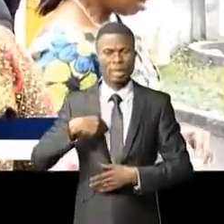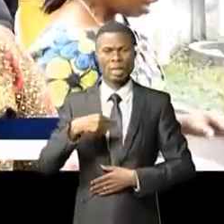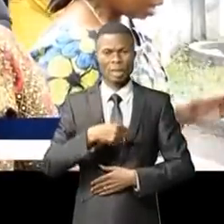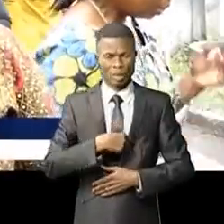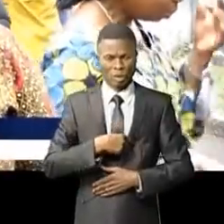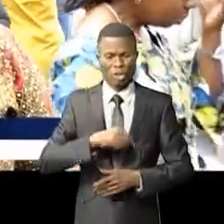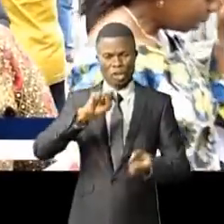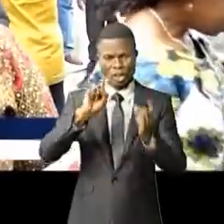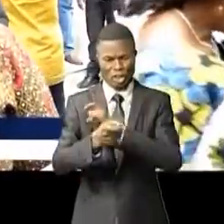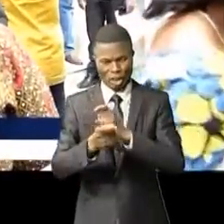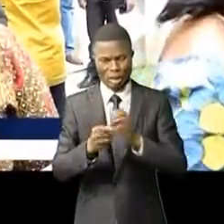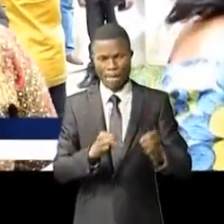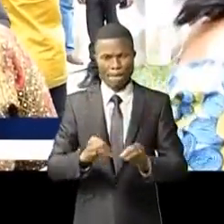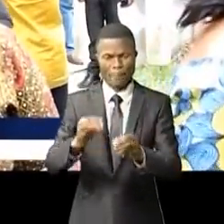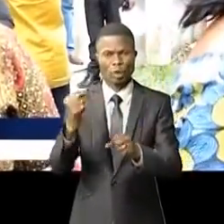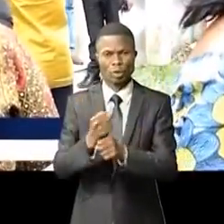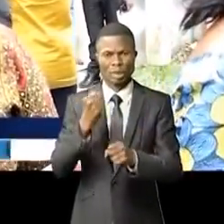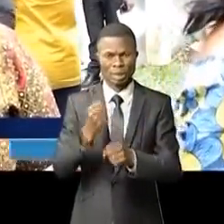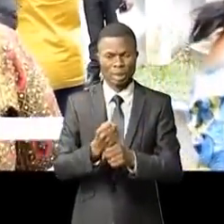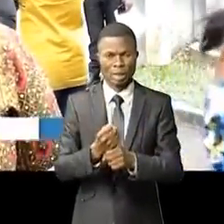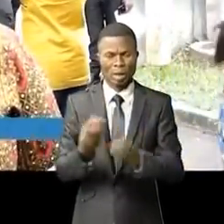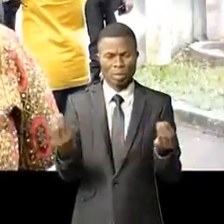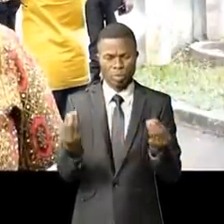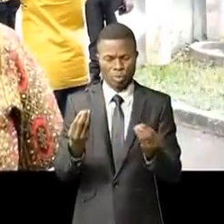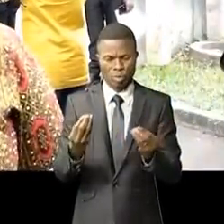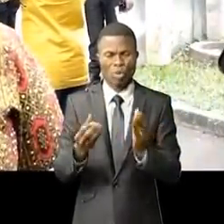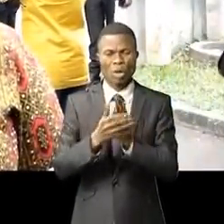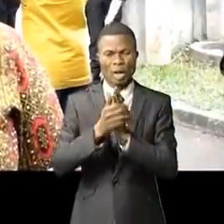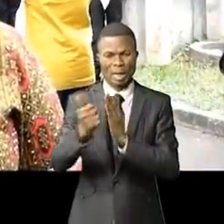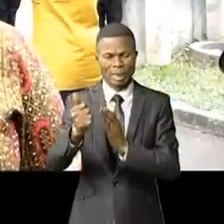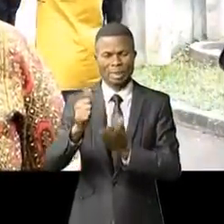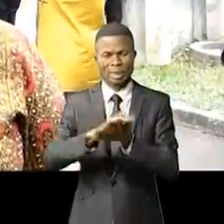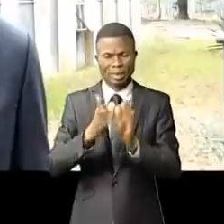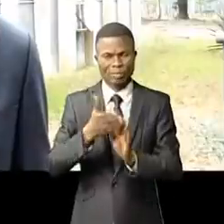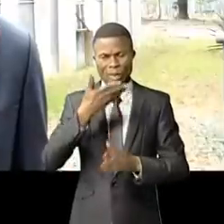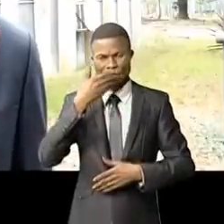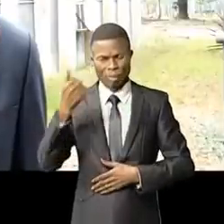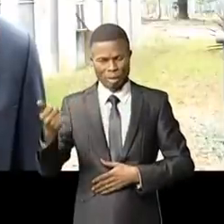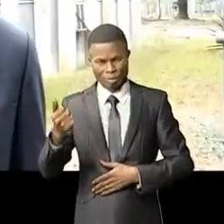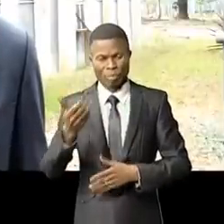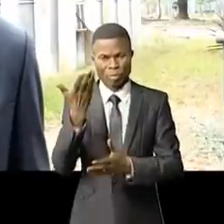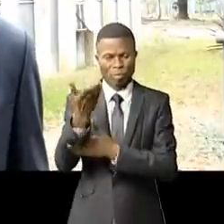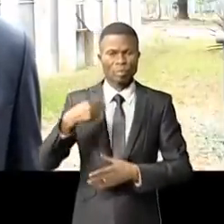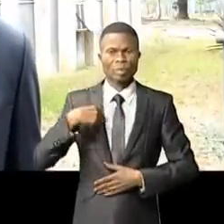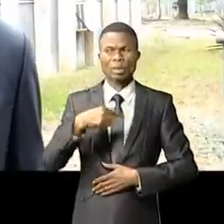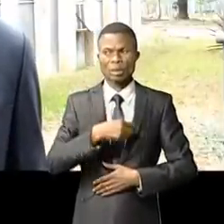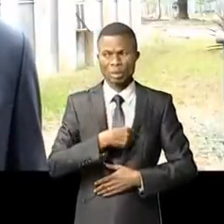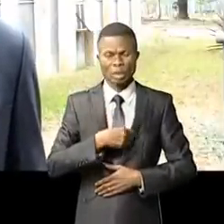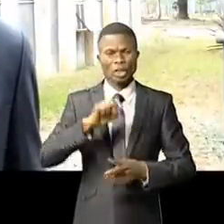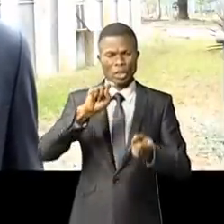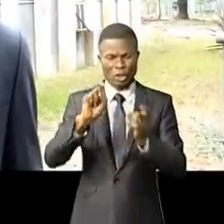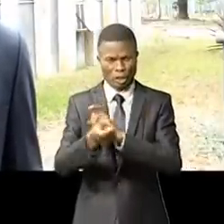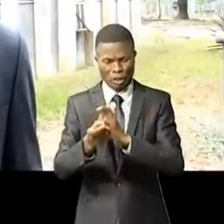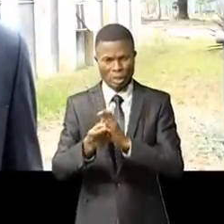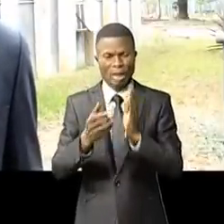'améliorer notre manière de travailler en vue du meilleur pour la télévision nationale congolaise. Il nous est demandé d'améliorer